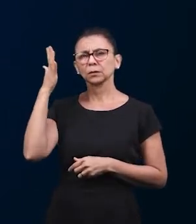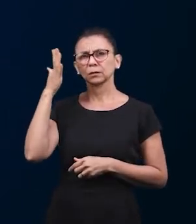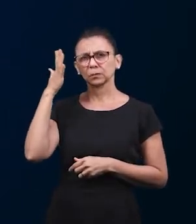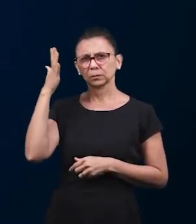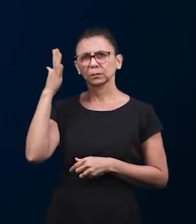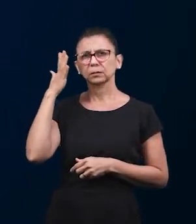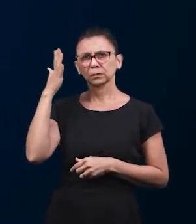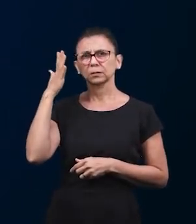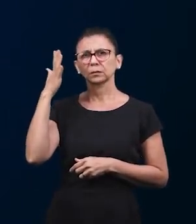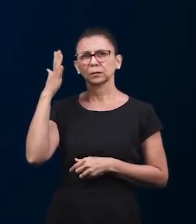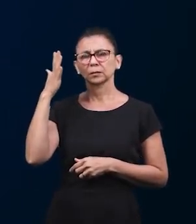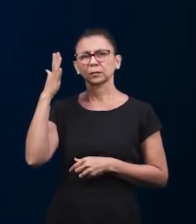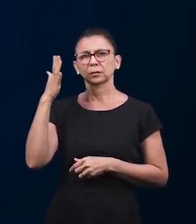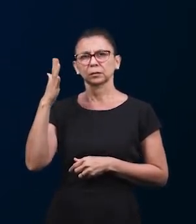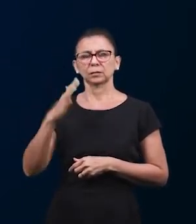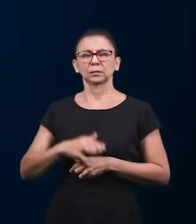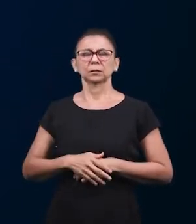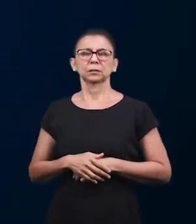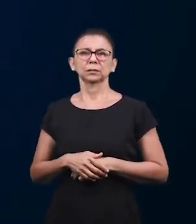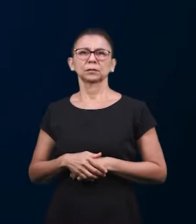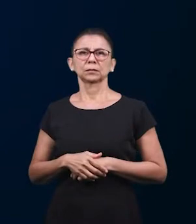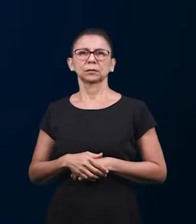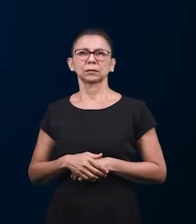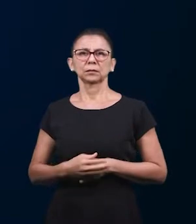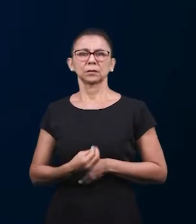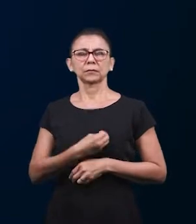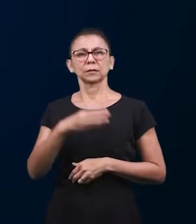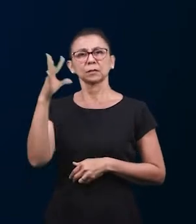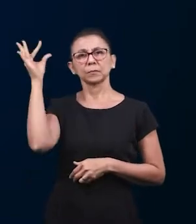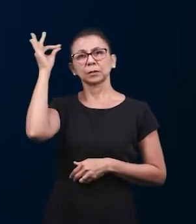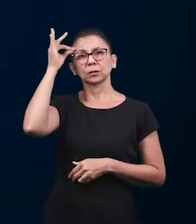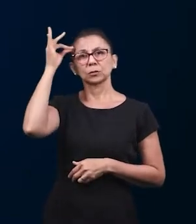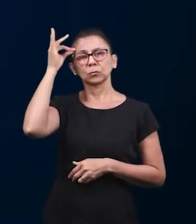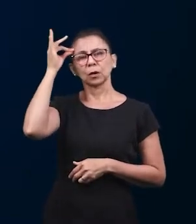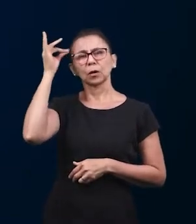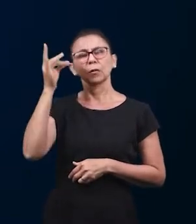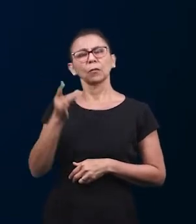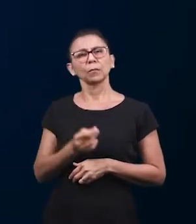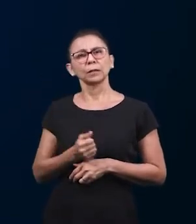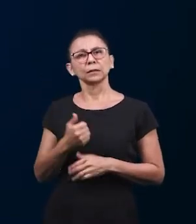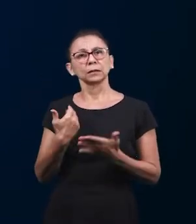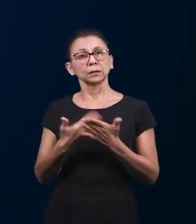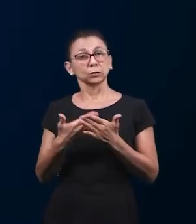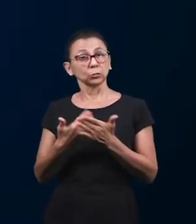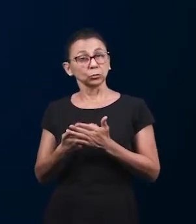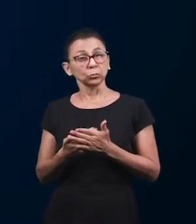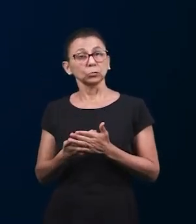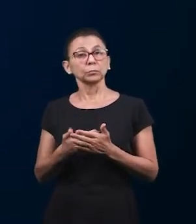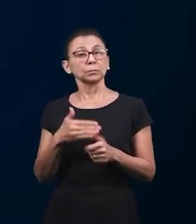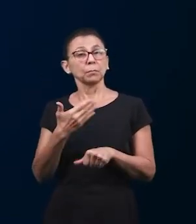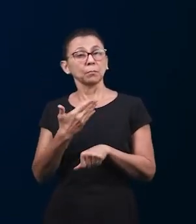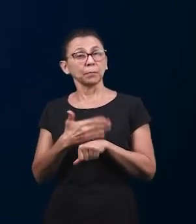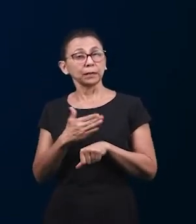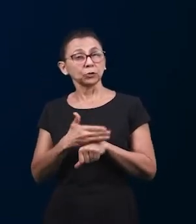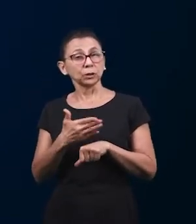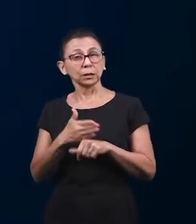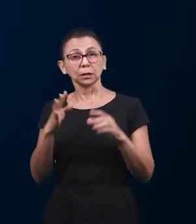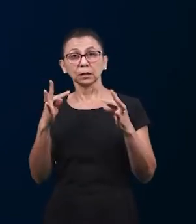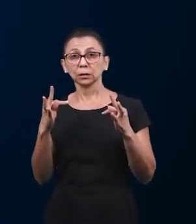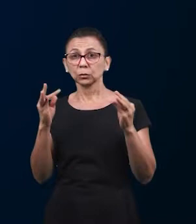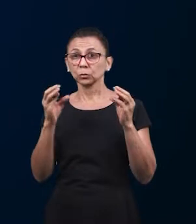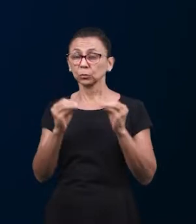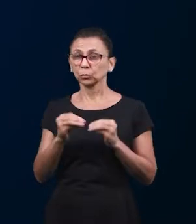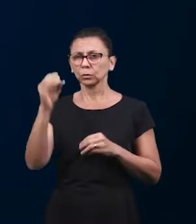откровения Божьи через учения в воскресной библейской школе. Давайте ценить